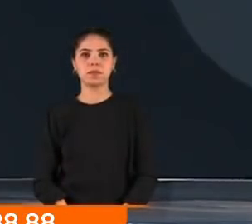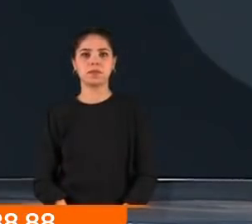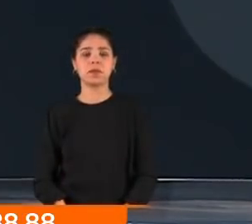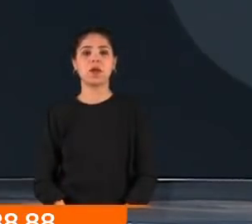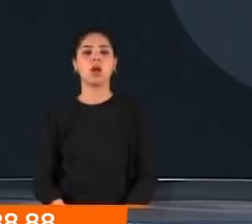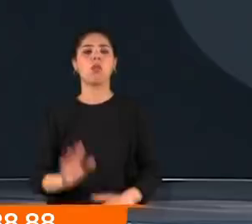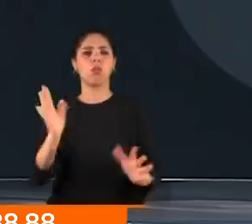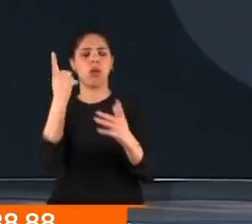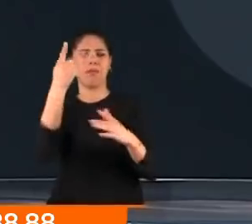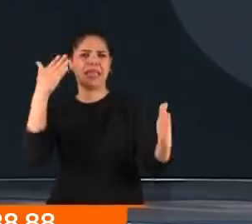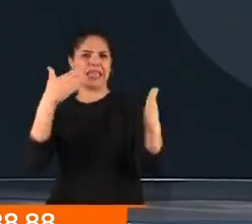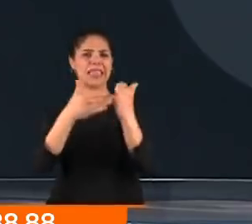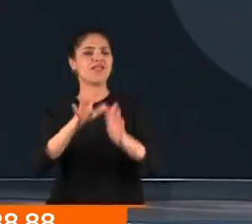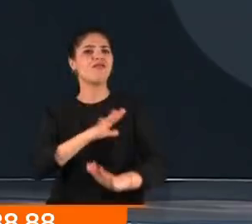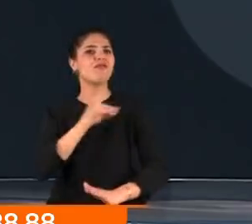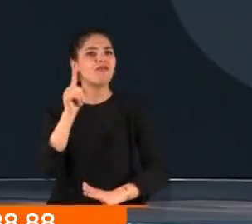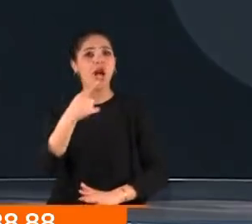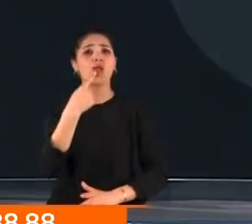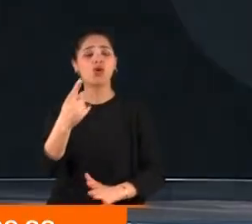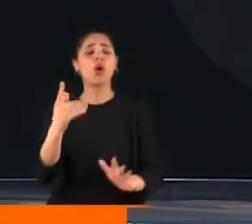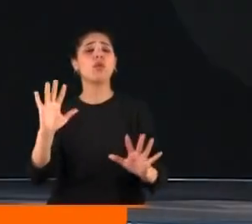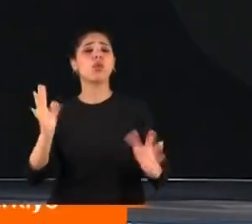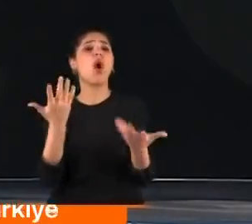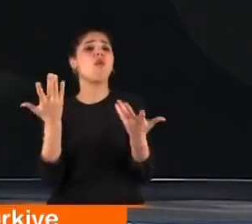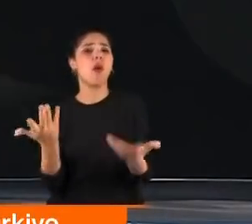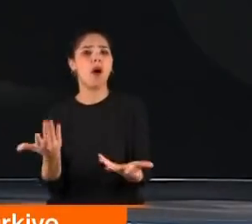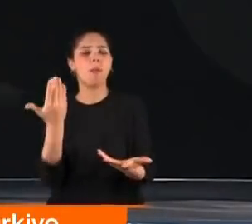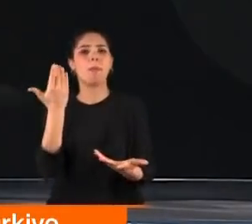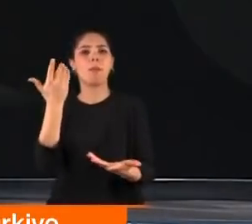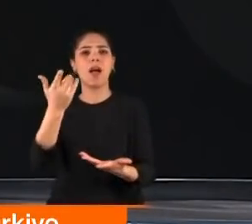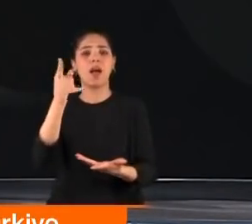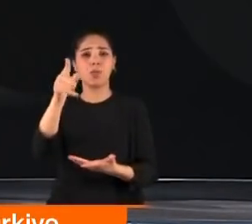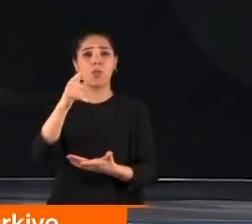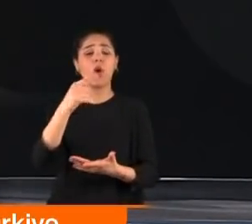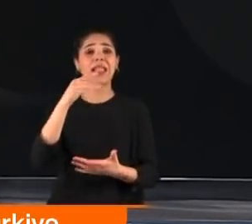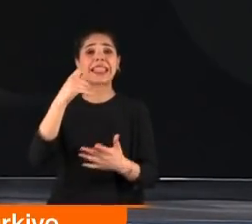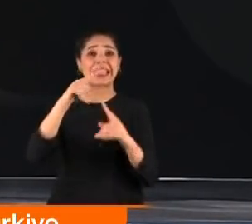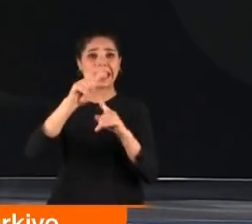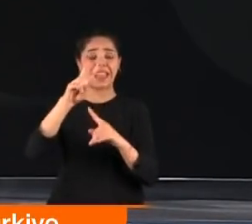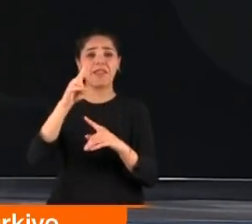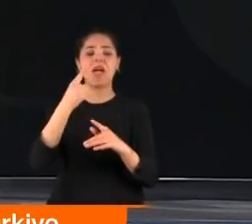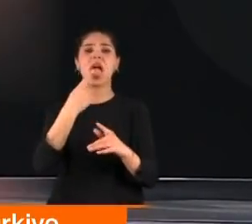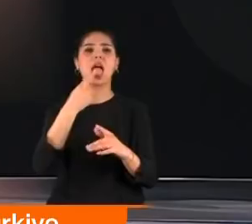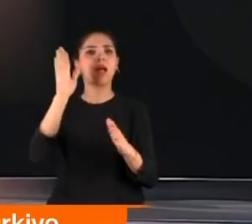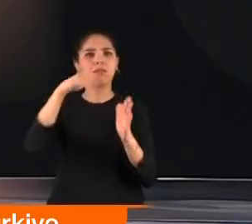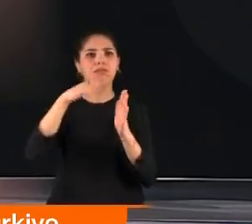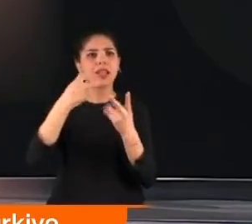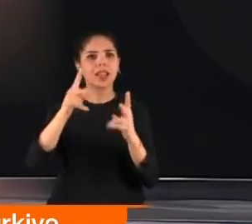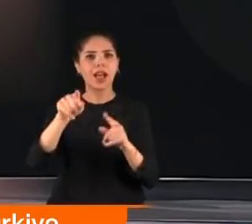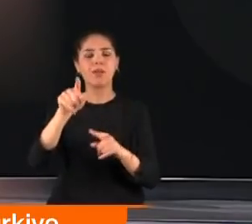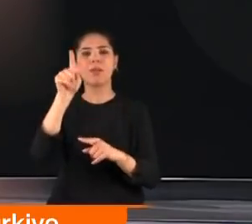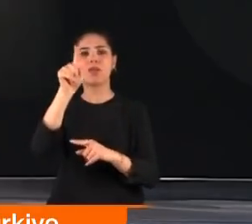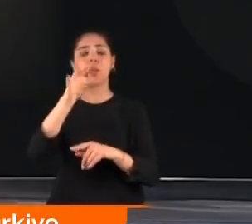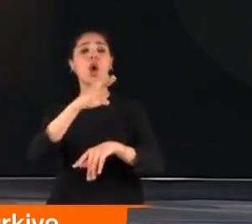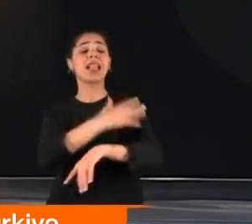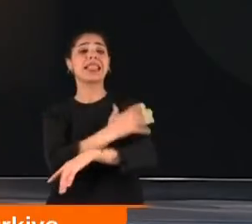İlginç bir girişimle devam edeceğiz. Söylemesi bile absürt gerçi ama yalanabilir televizyonun mucitleri. de tansiyon hastalarının hayatının tadı tuzu